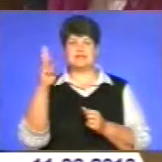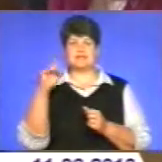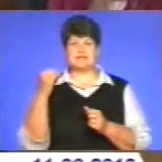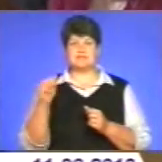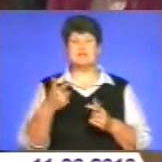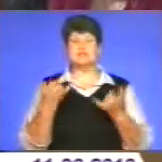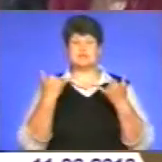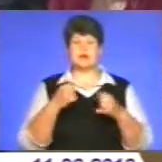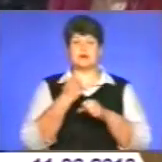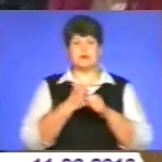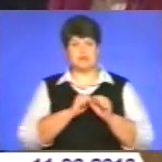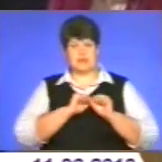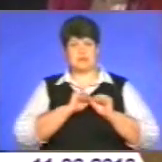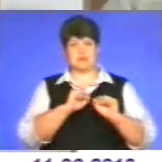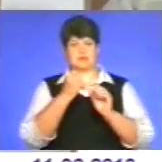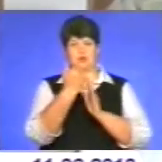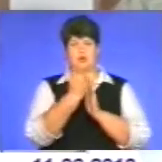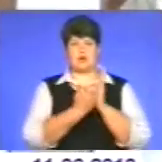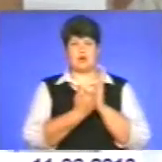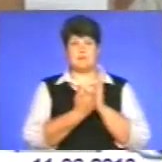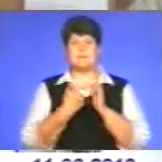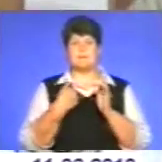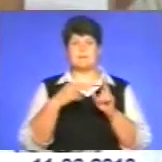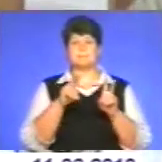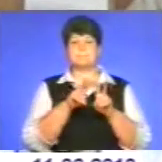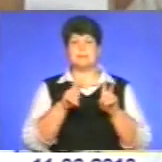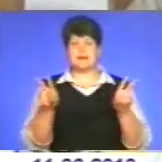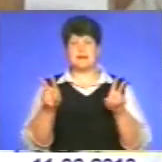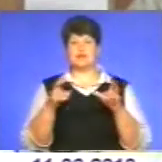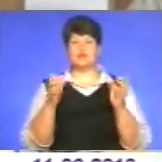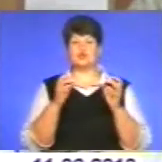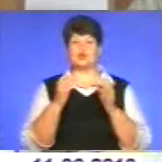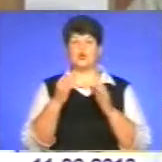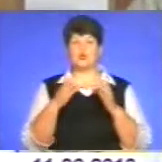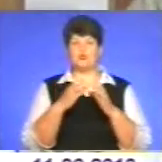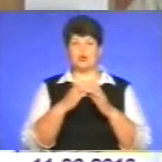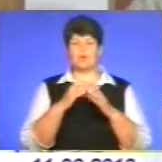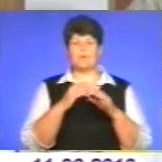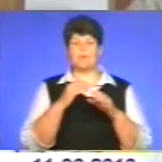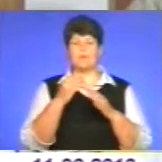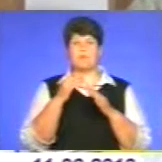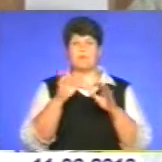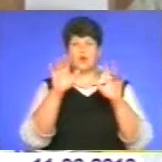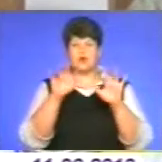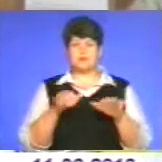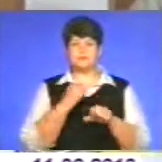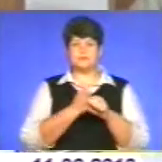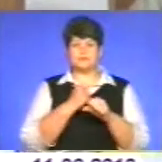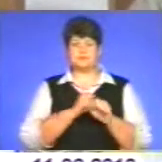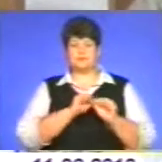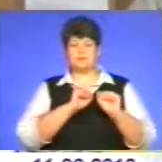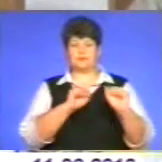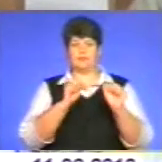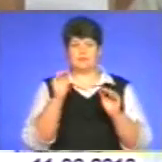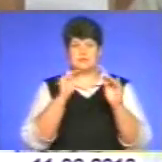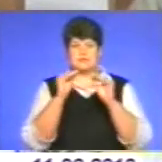досі працює над захистом програми. Ми паралельно з групою програмістів зараз працюємо на даний момент над захистом системи. Ви